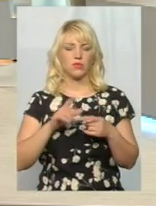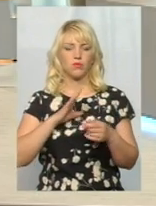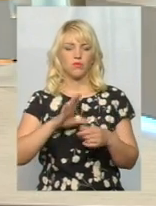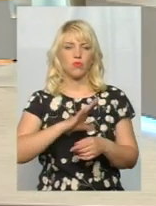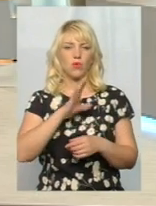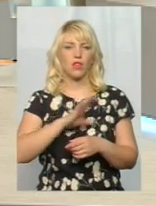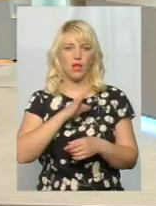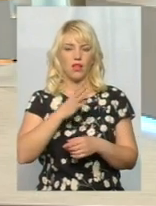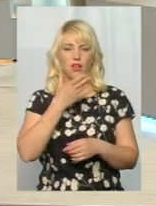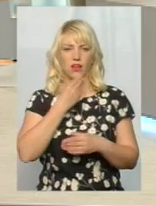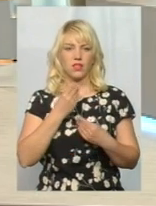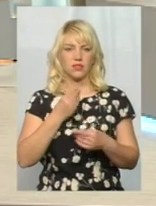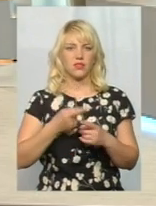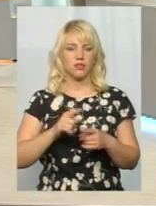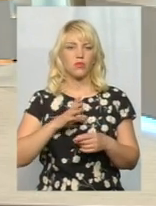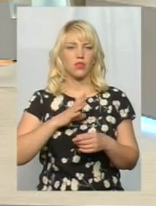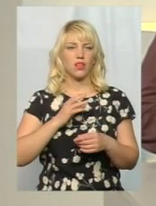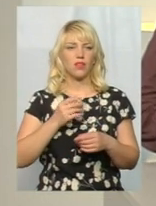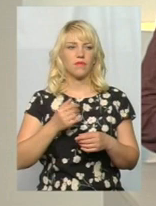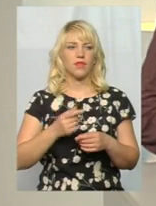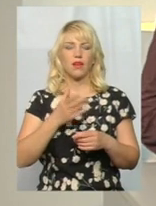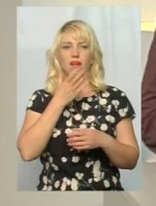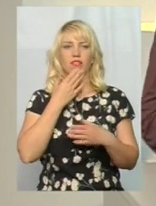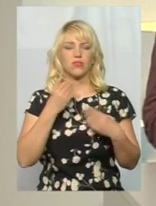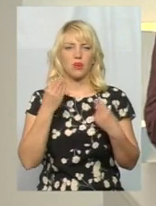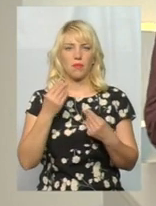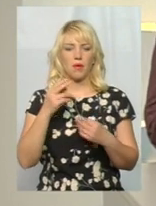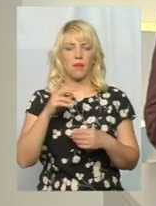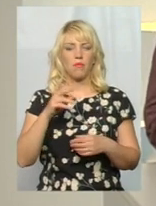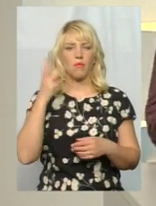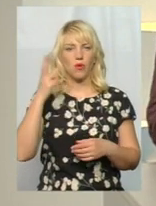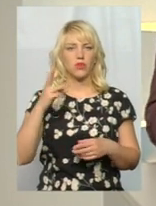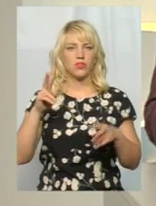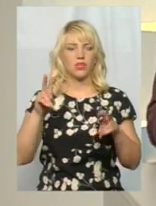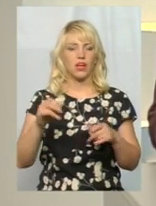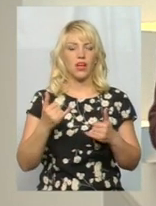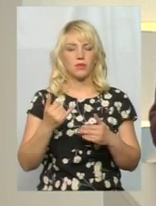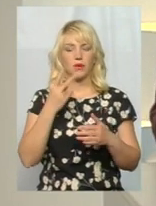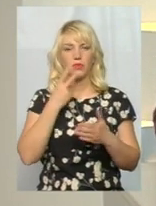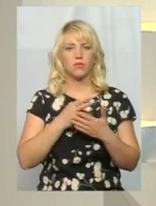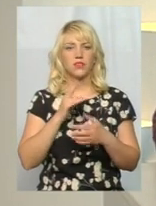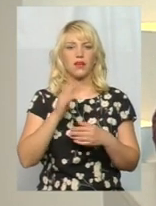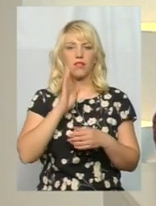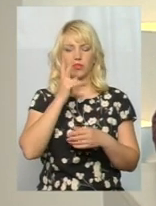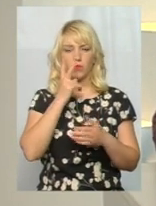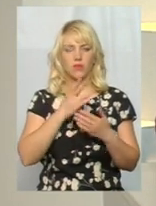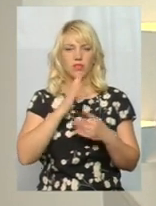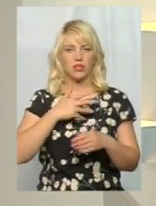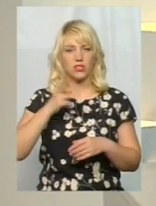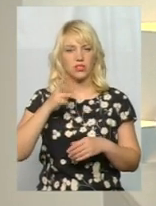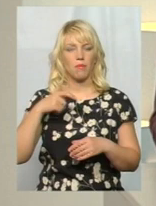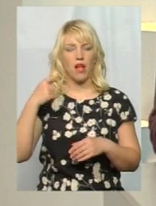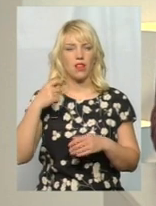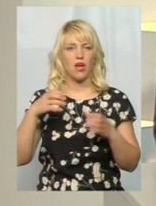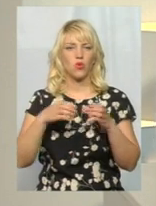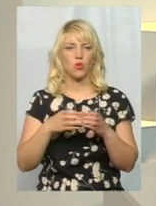красива. Це перлинна поділля була. А давайте подивимося, якою побачила і наша знімальна група сьогодні вранці і послухаємо, що кажуть люди,